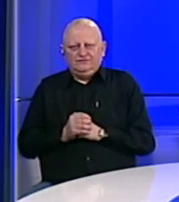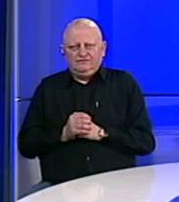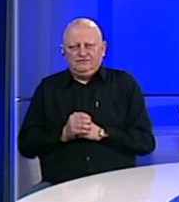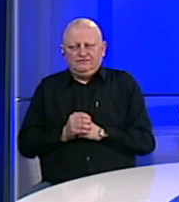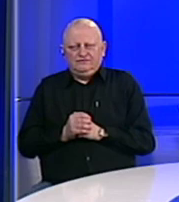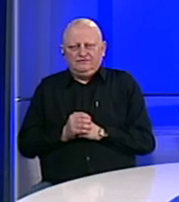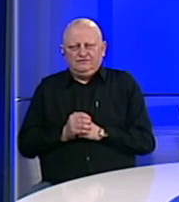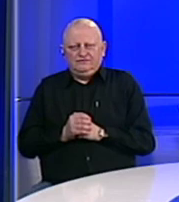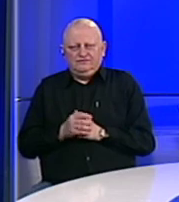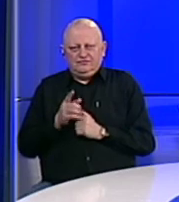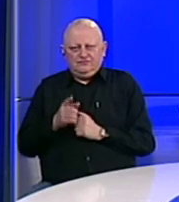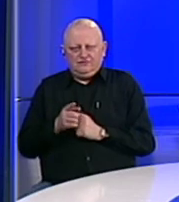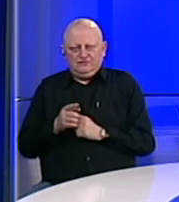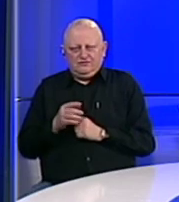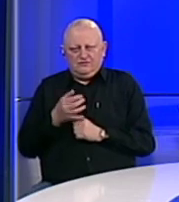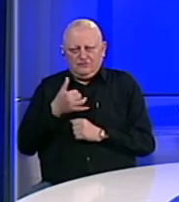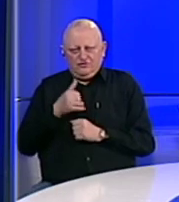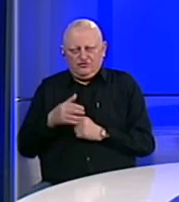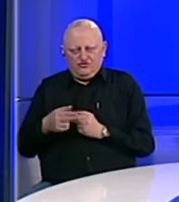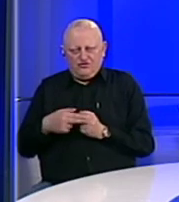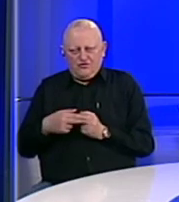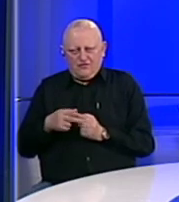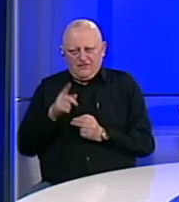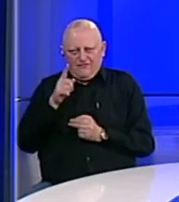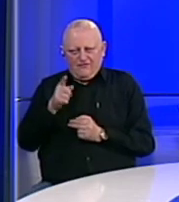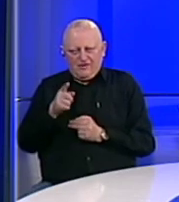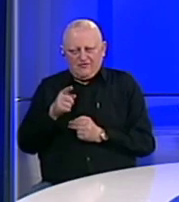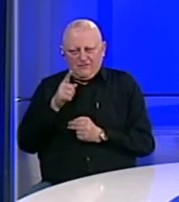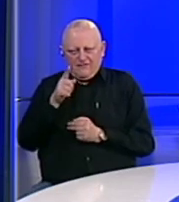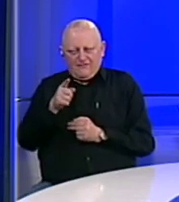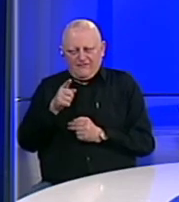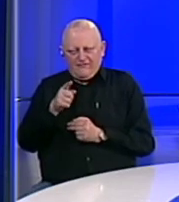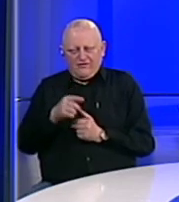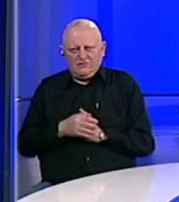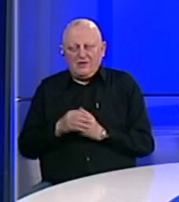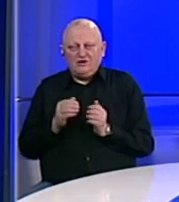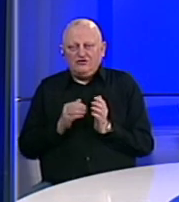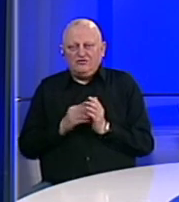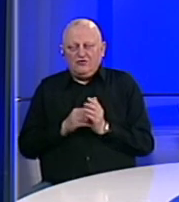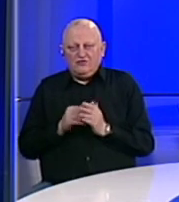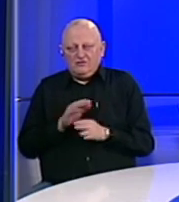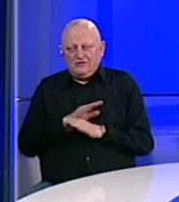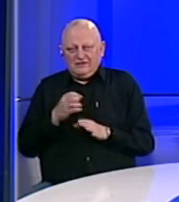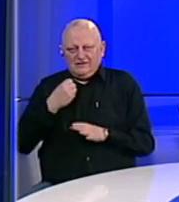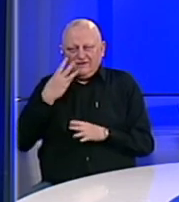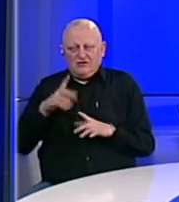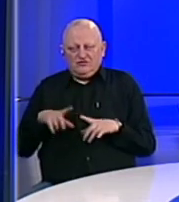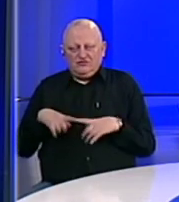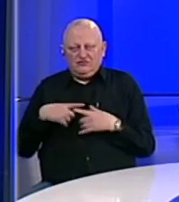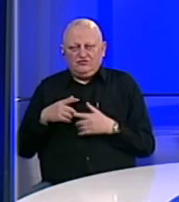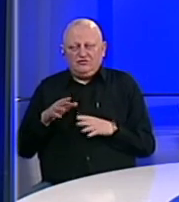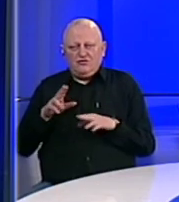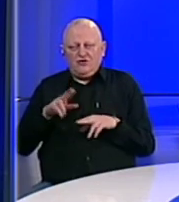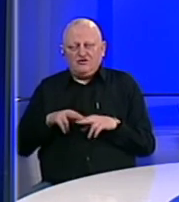Da bismo bili što bliže vama i vašim potrebama u svakodnevnom životu,